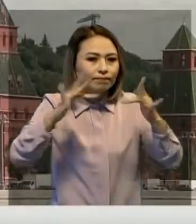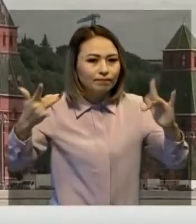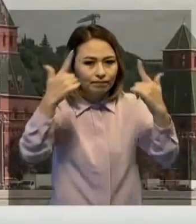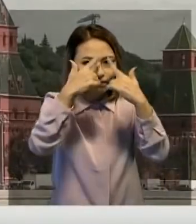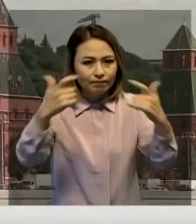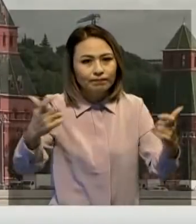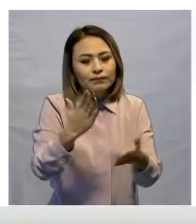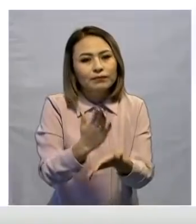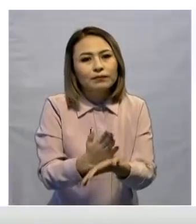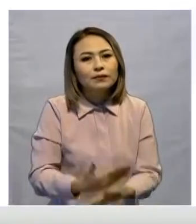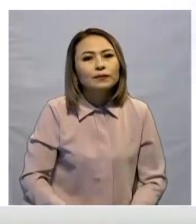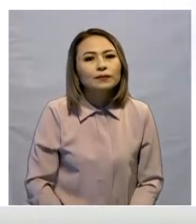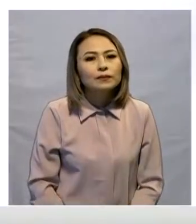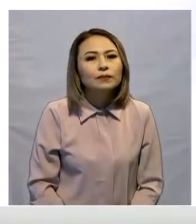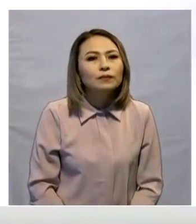жарқ көрді.